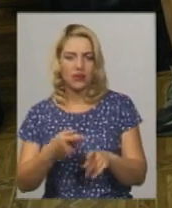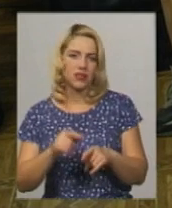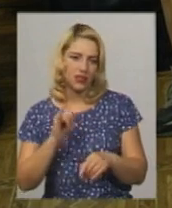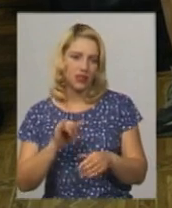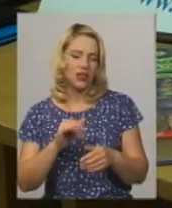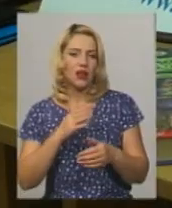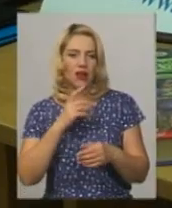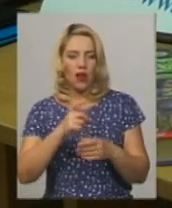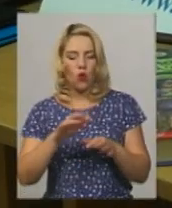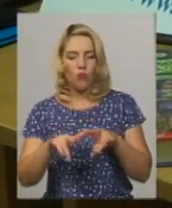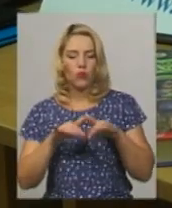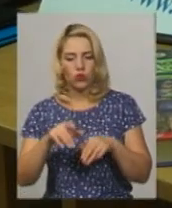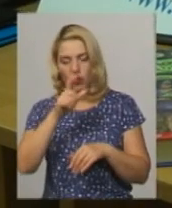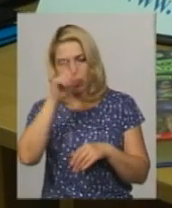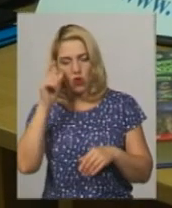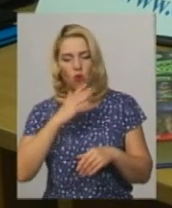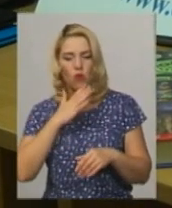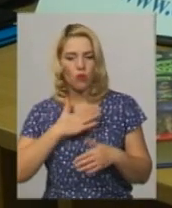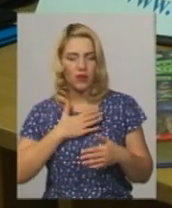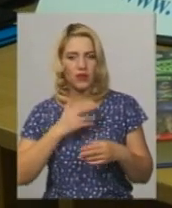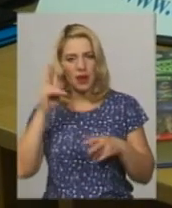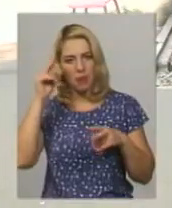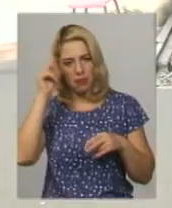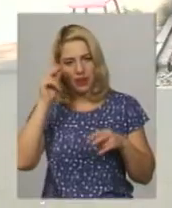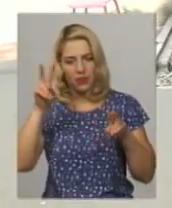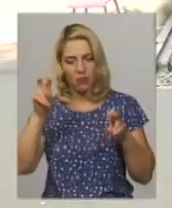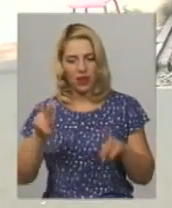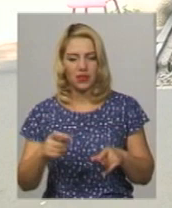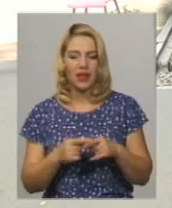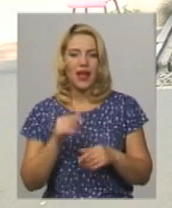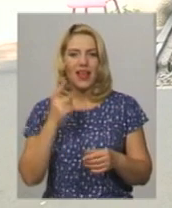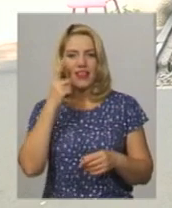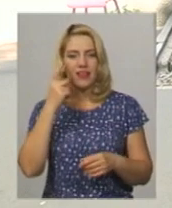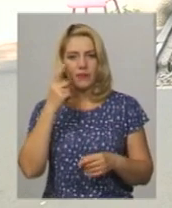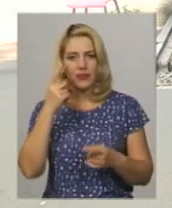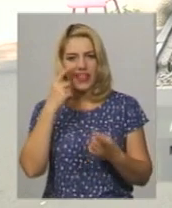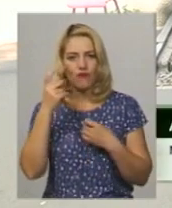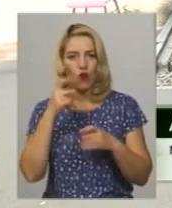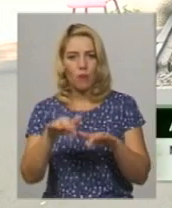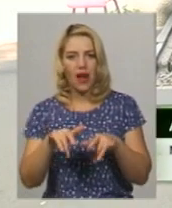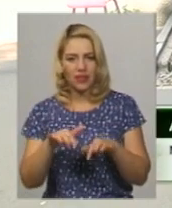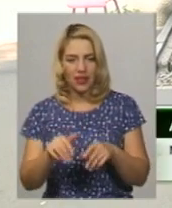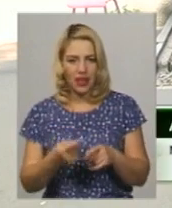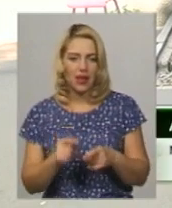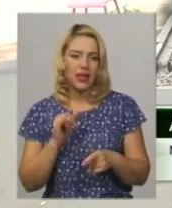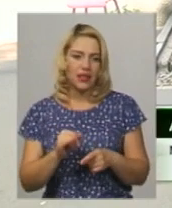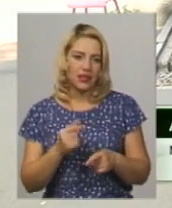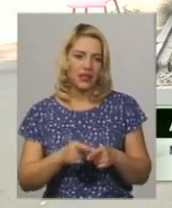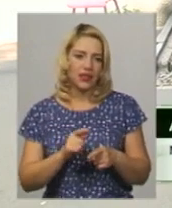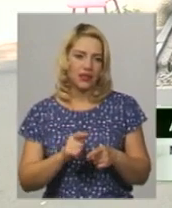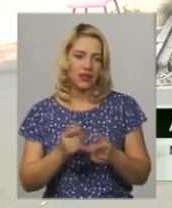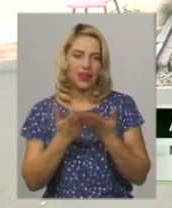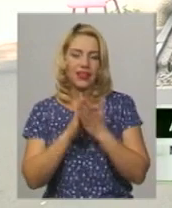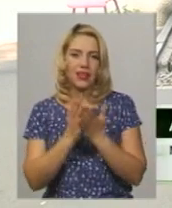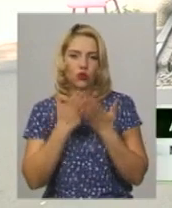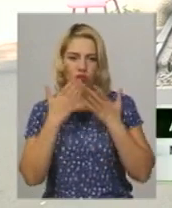у школі – математика та інформатика. Найкращий подарунок – книга. Коли вже він пішов в школу, то на